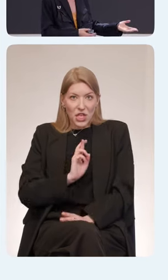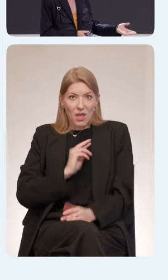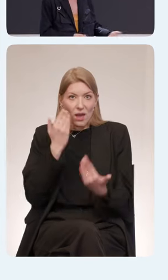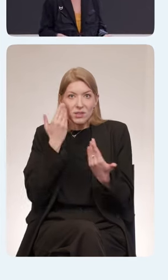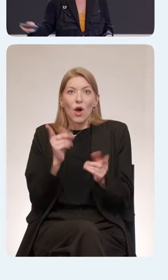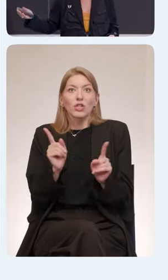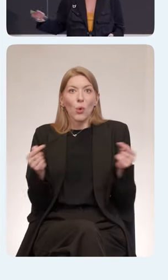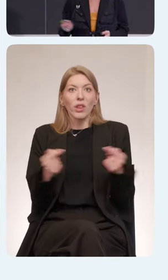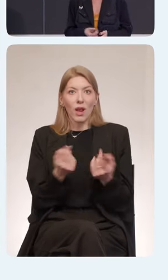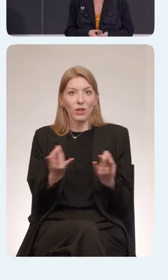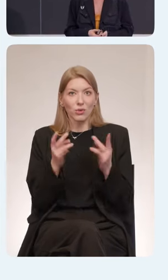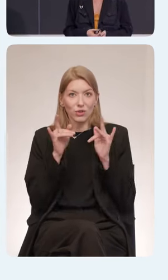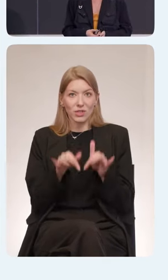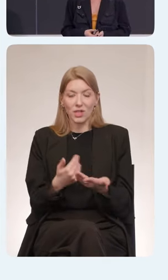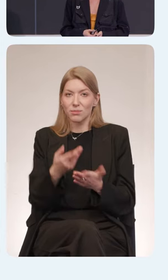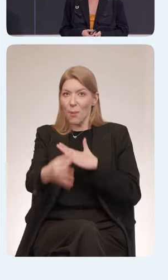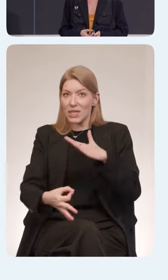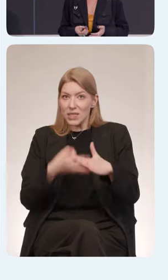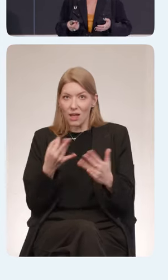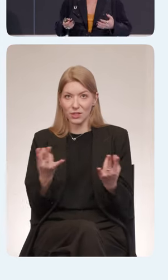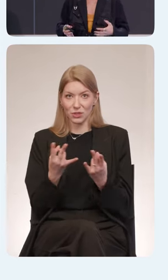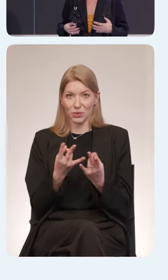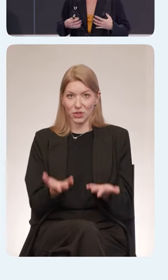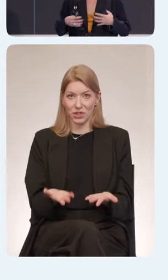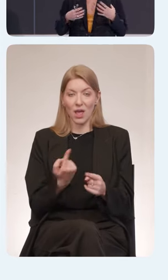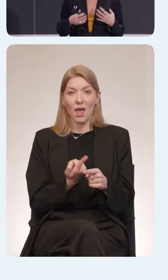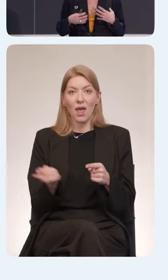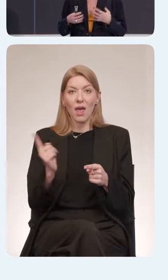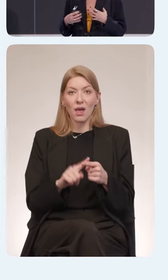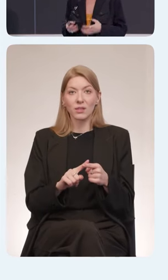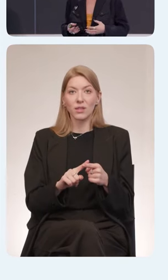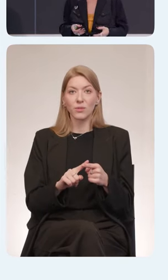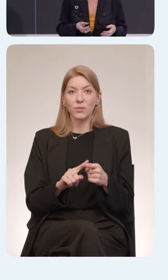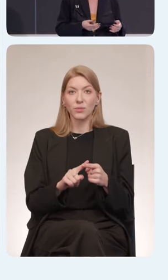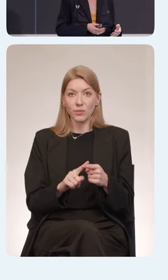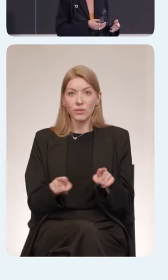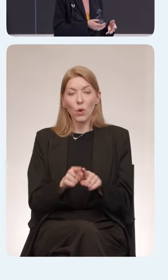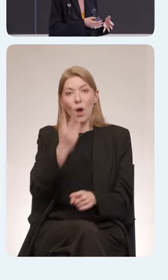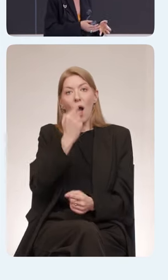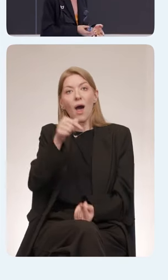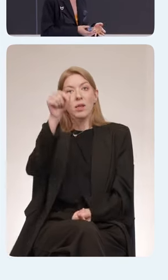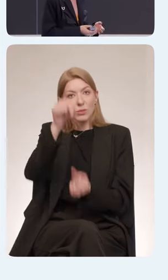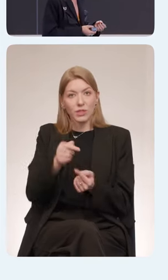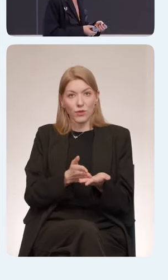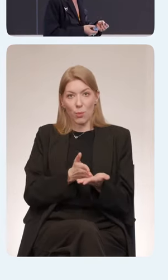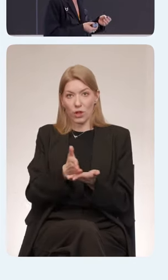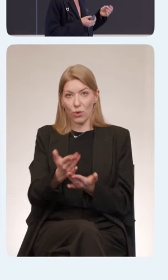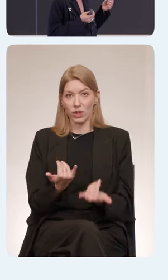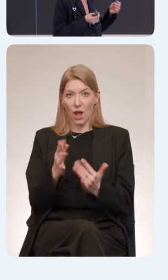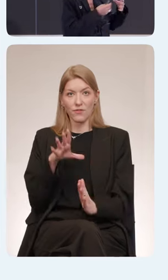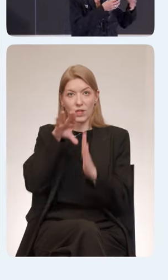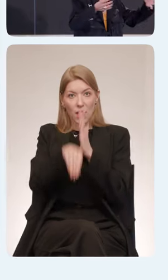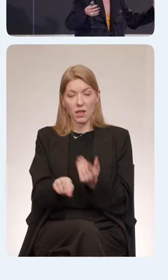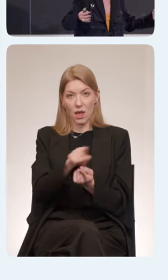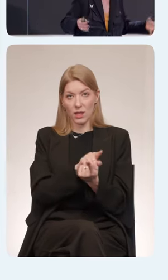конкретно нужно сделать, а тут подсказки. И это адаптивный подход к внедрению любых изменений, он всегда дает